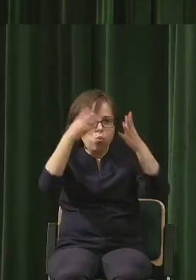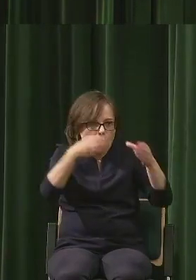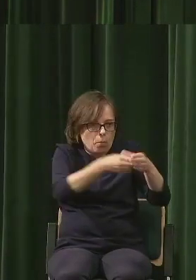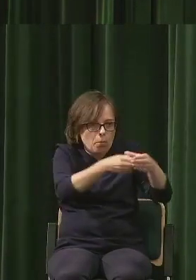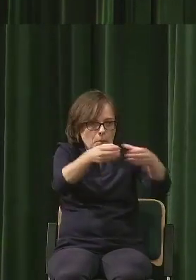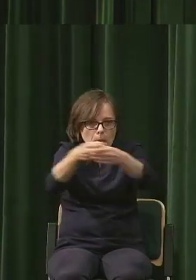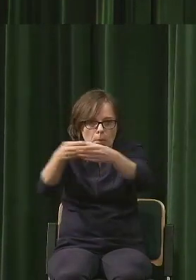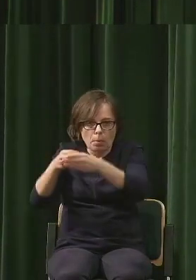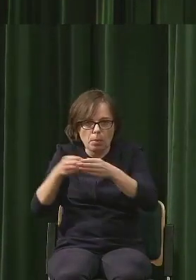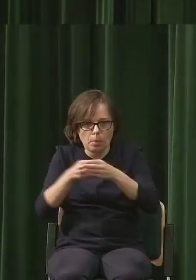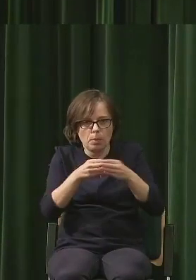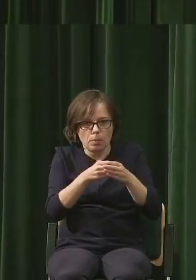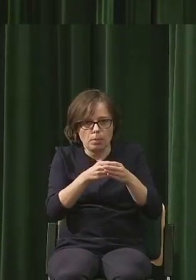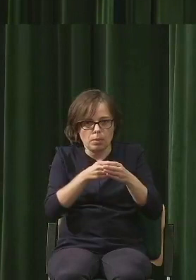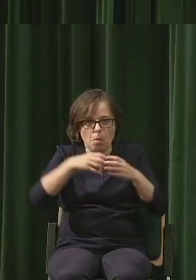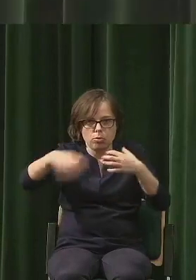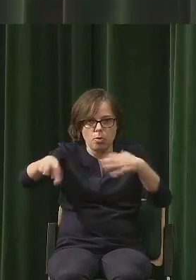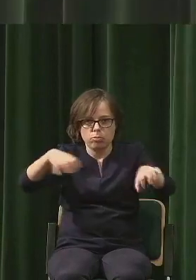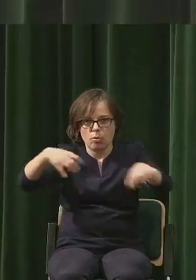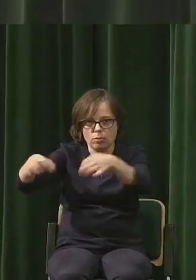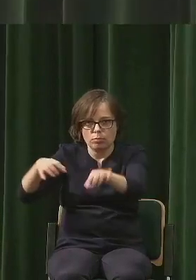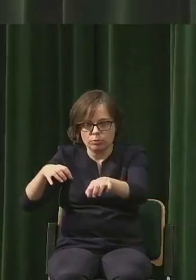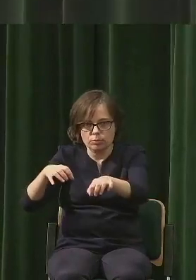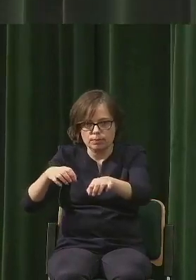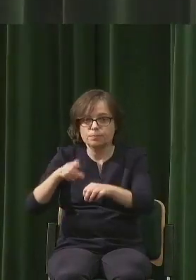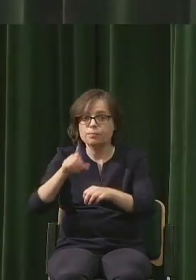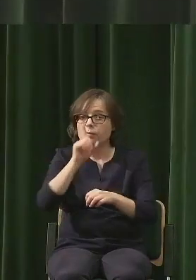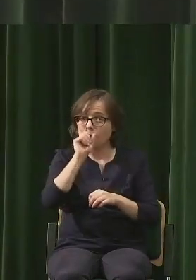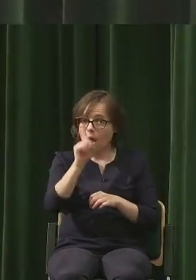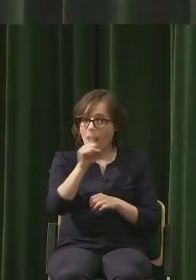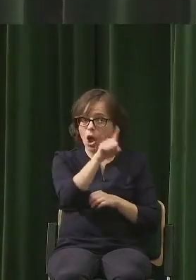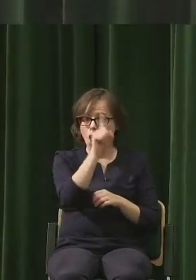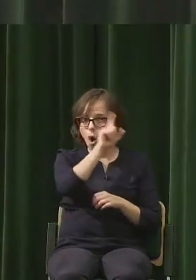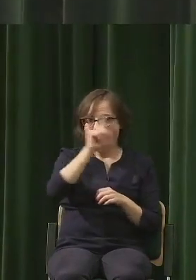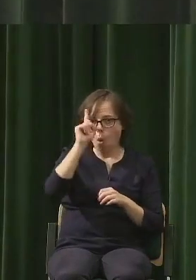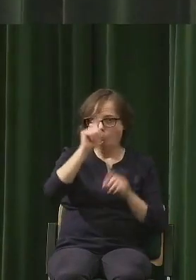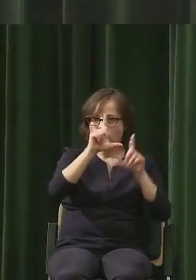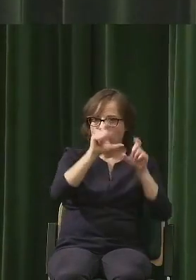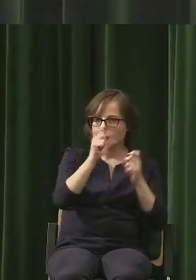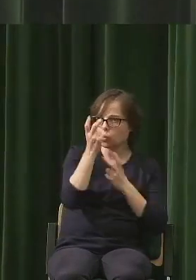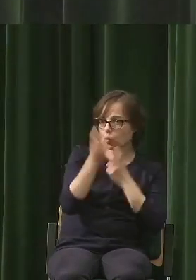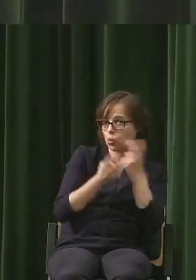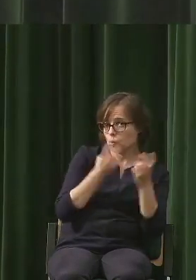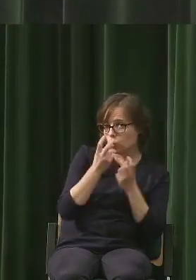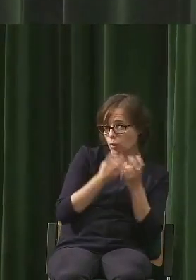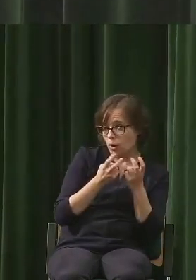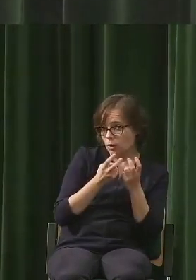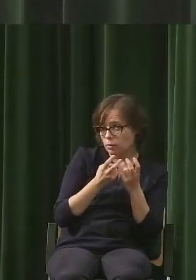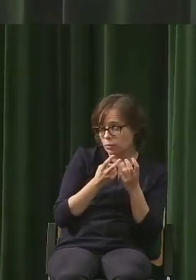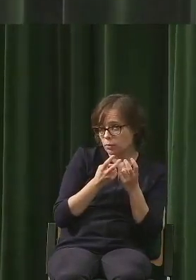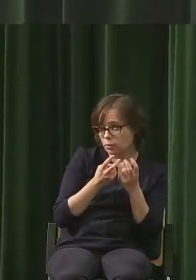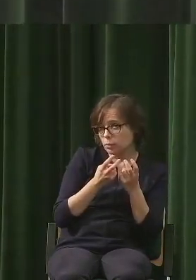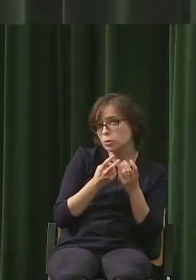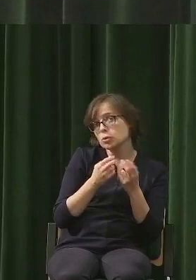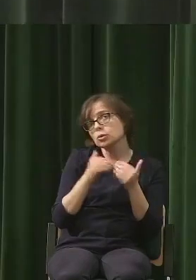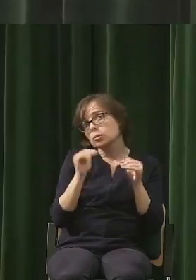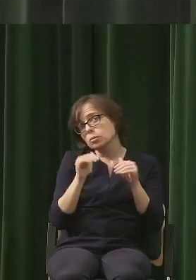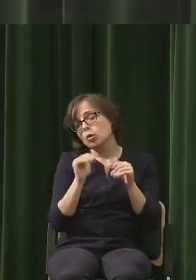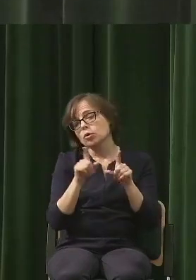to, że ludzie zaczynają szukać, często znajdują bardzo, nie wiem,